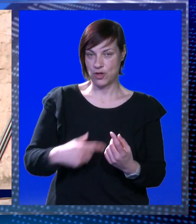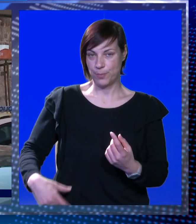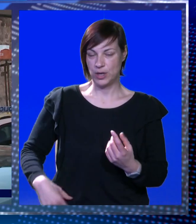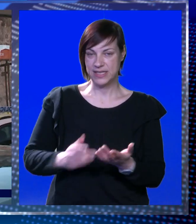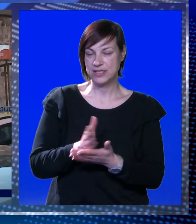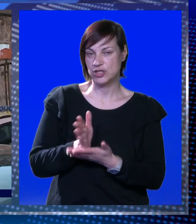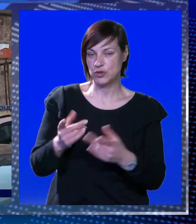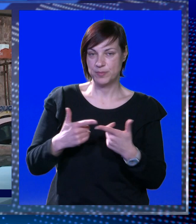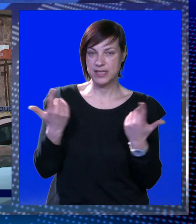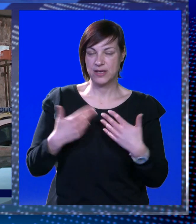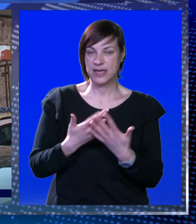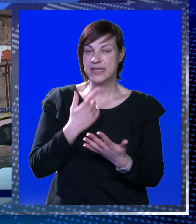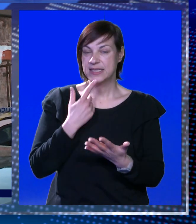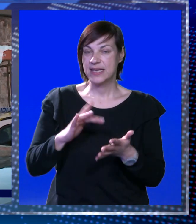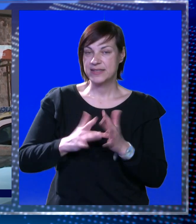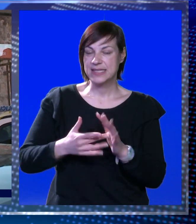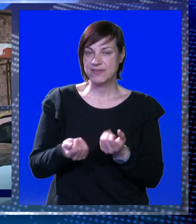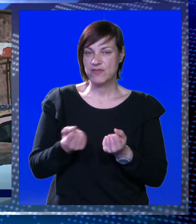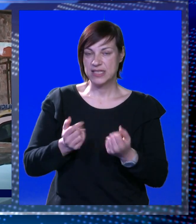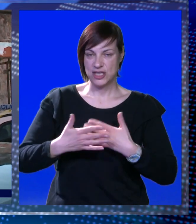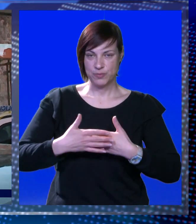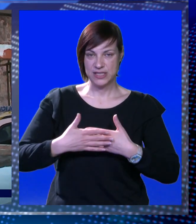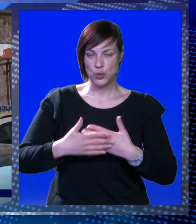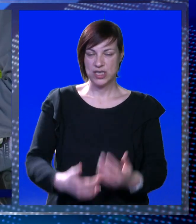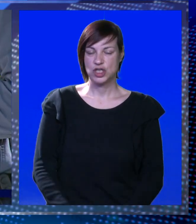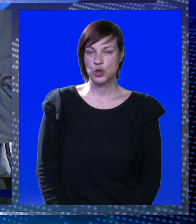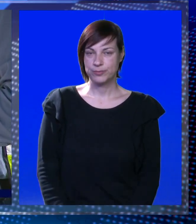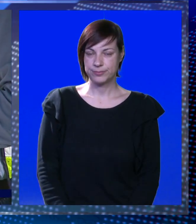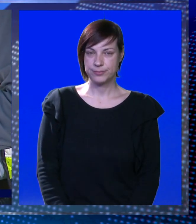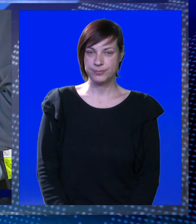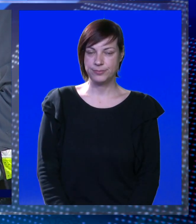policijom. Službenici su nam otkrili s kakvim se sve vozačima susreću.